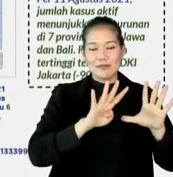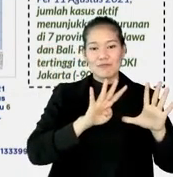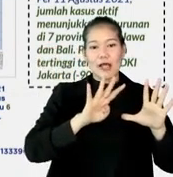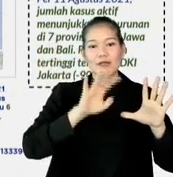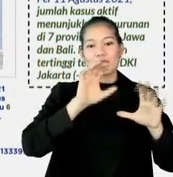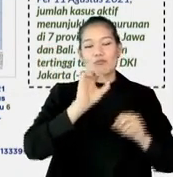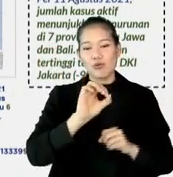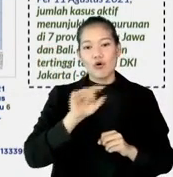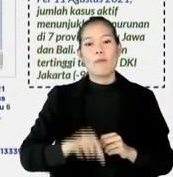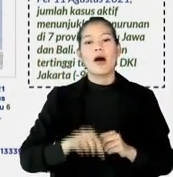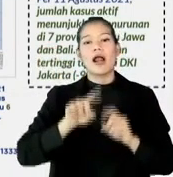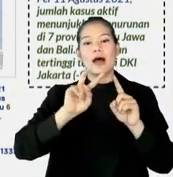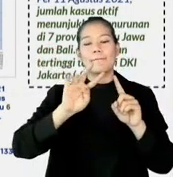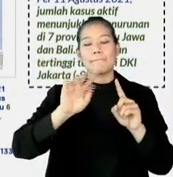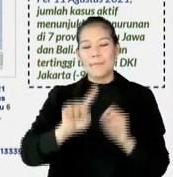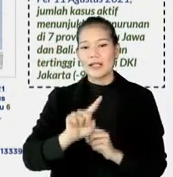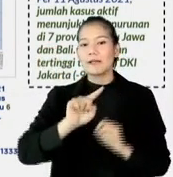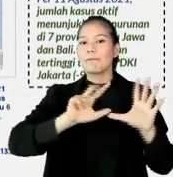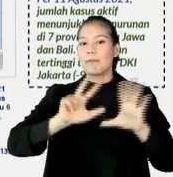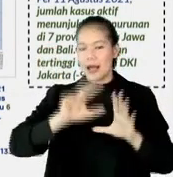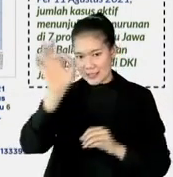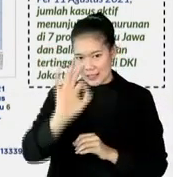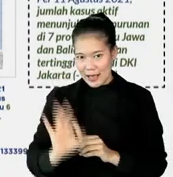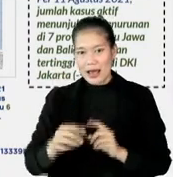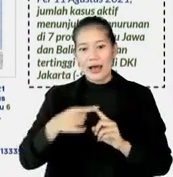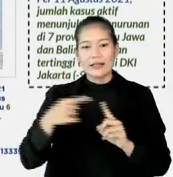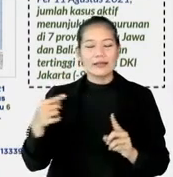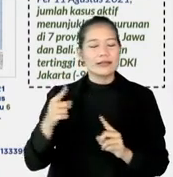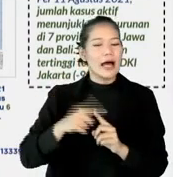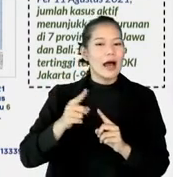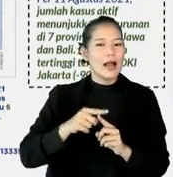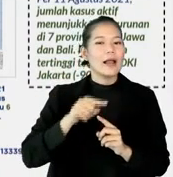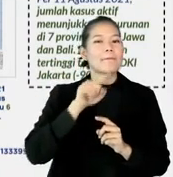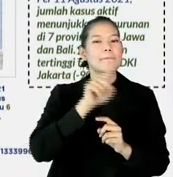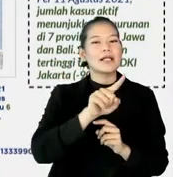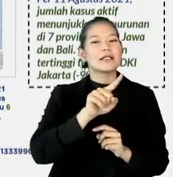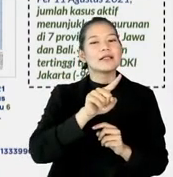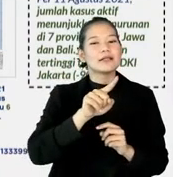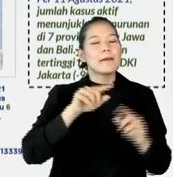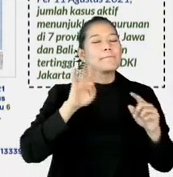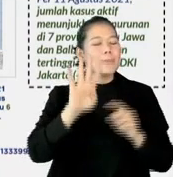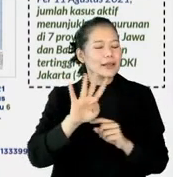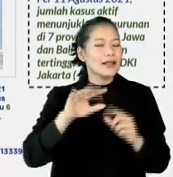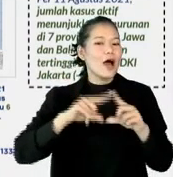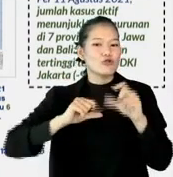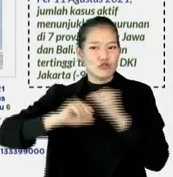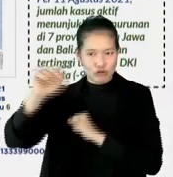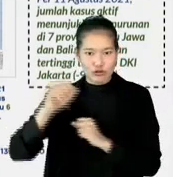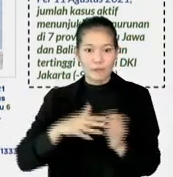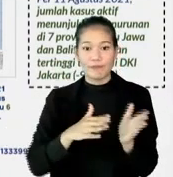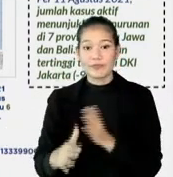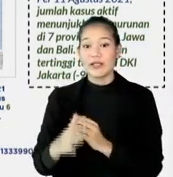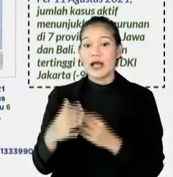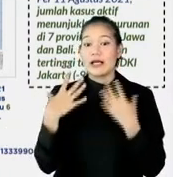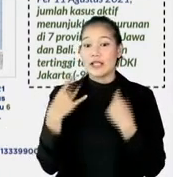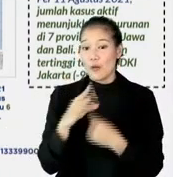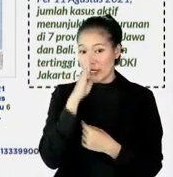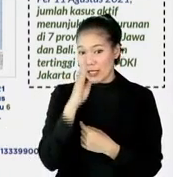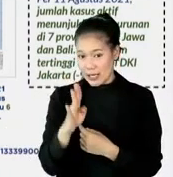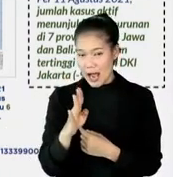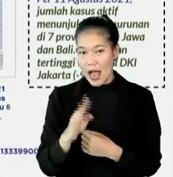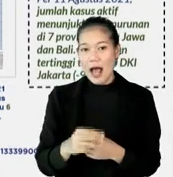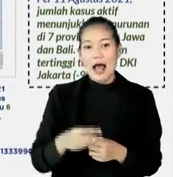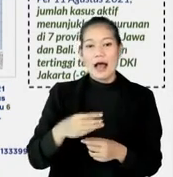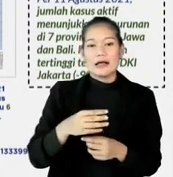,18%. Ini per tanggal 11 Agustus. Kemudian Jawa Tengah, kita juga lihat kenaikannya lebih dari 9 kali lipat.